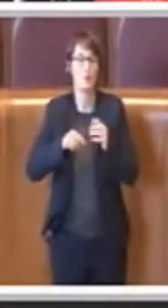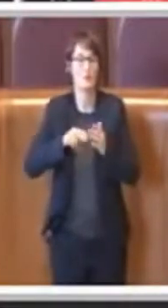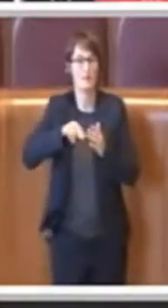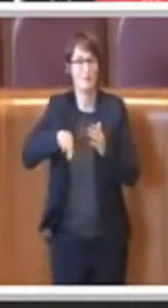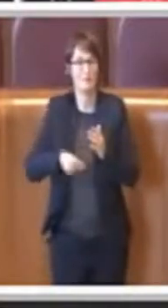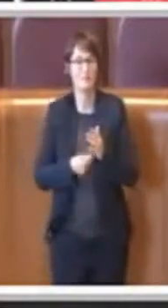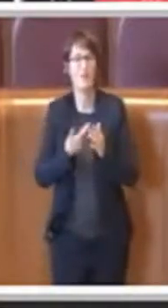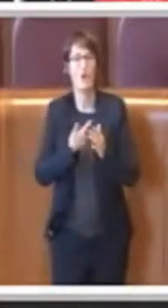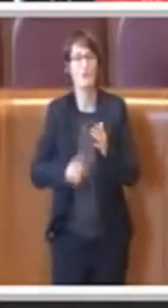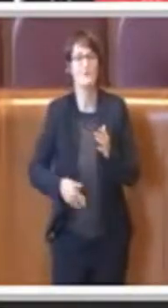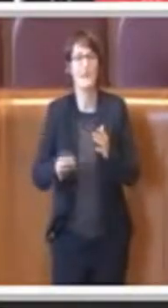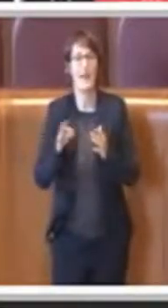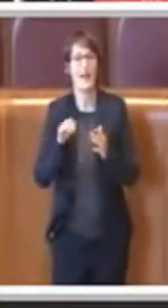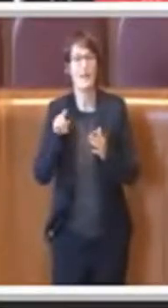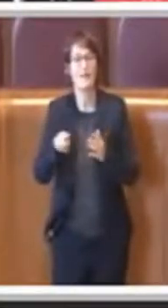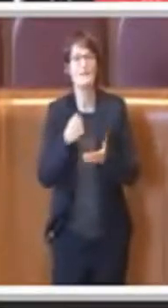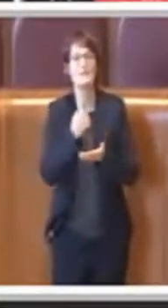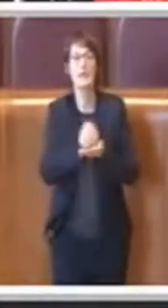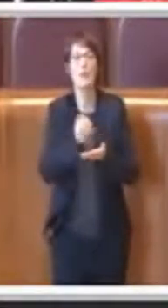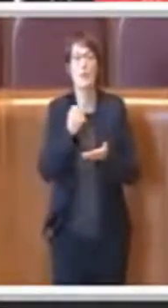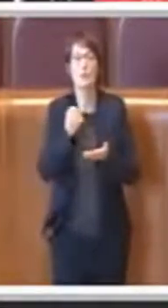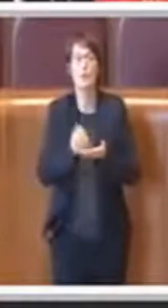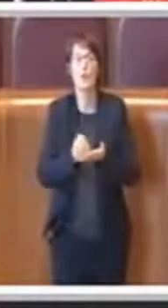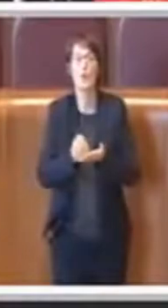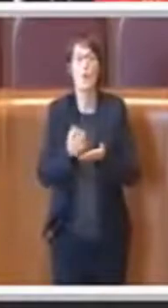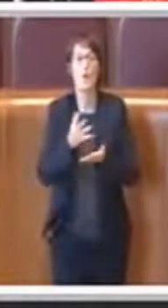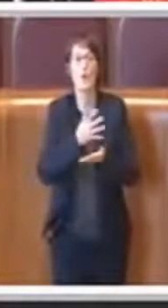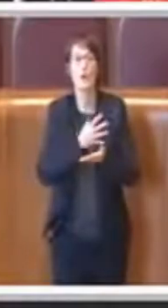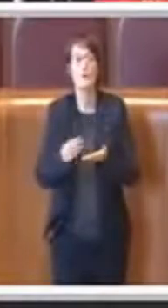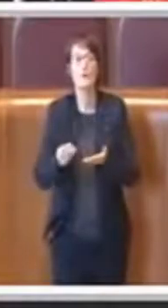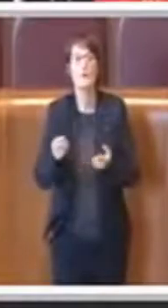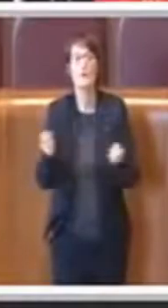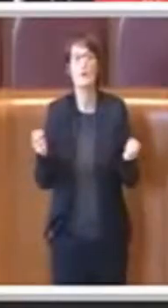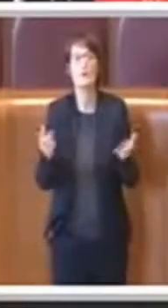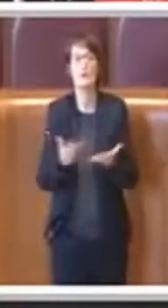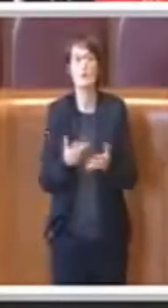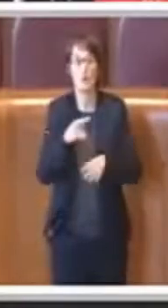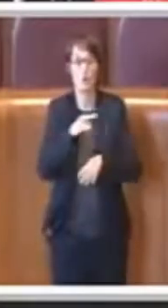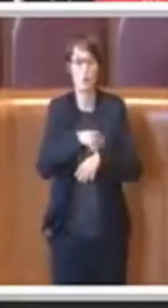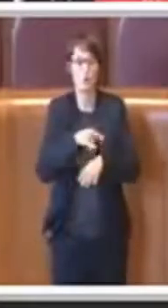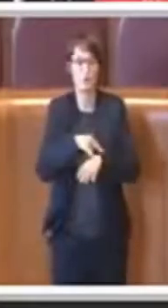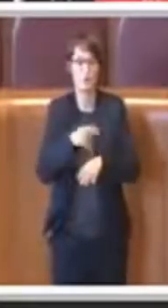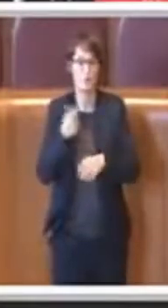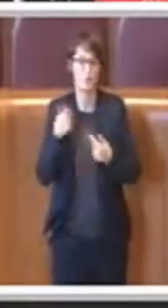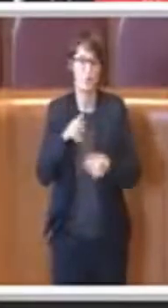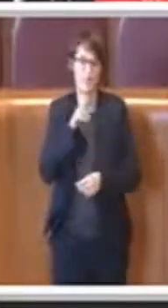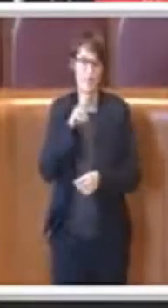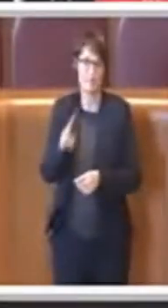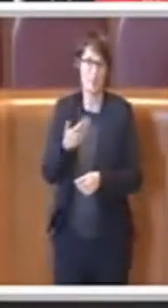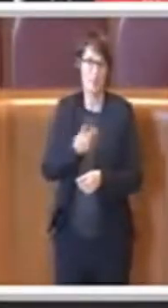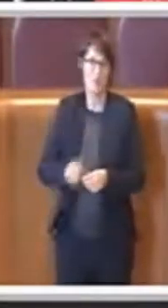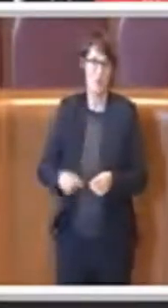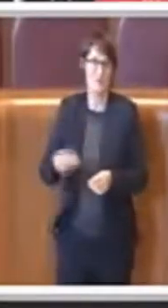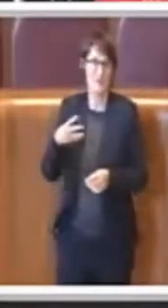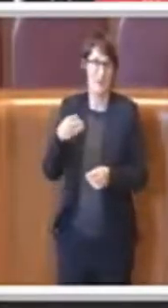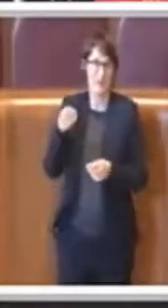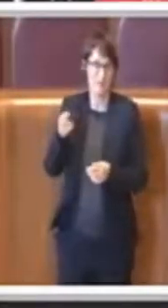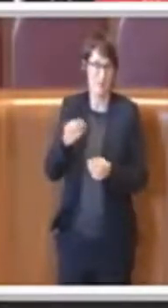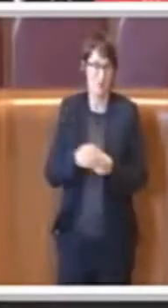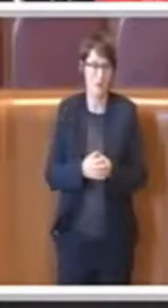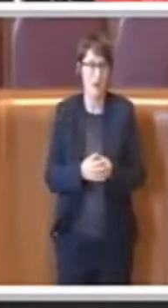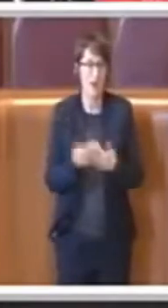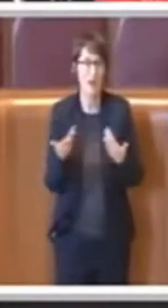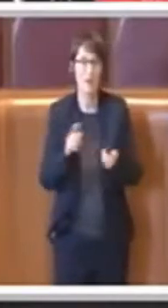protocollati il 18 settembre, questo anche per rispondere alla consigliere Montella prima. Questo è un